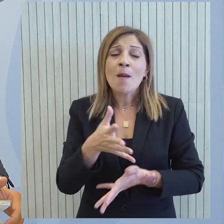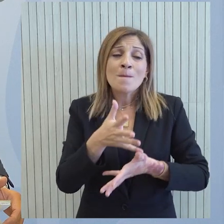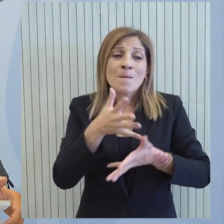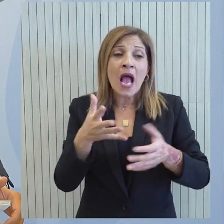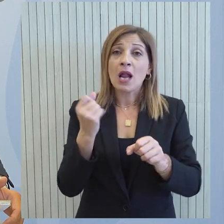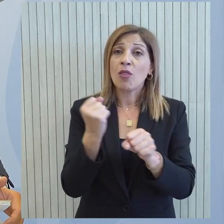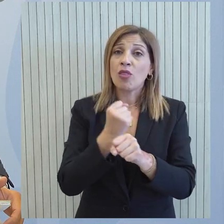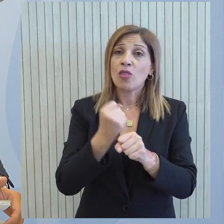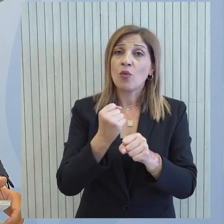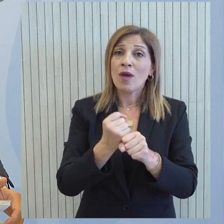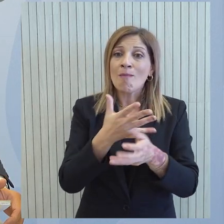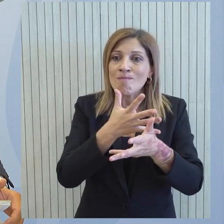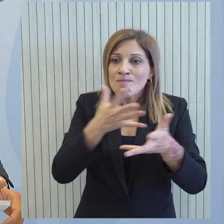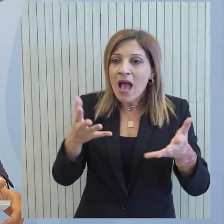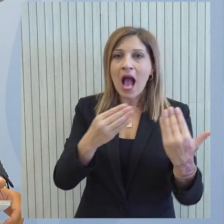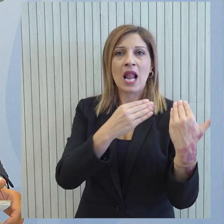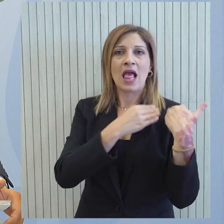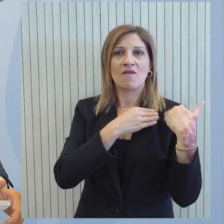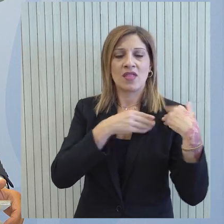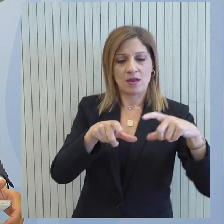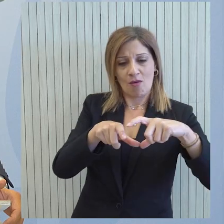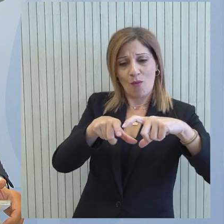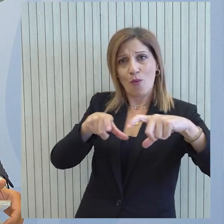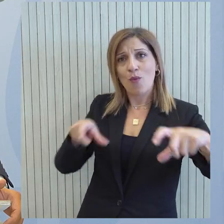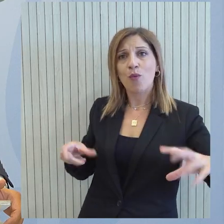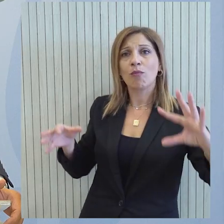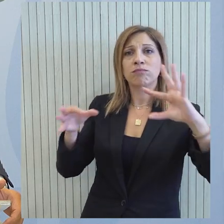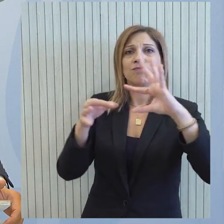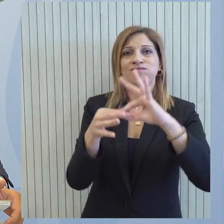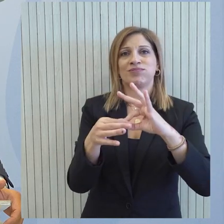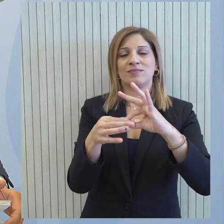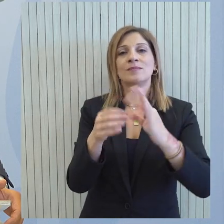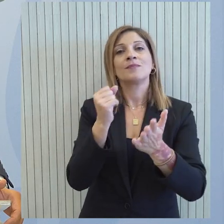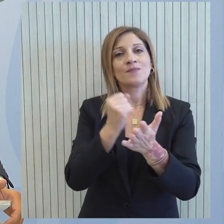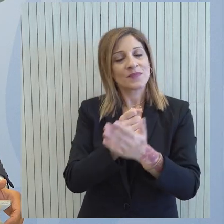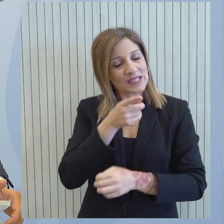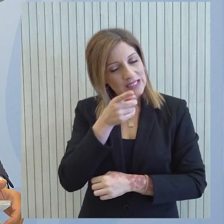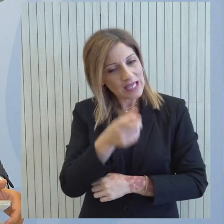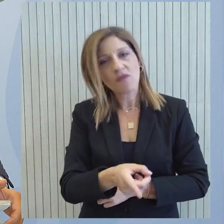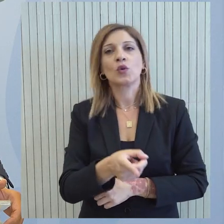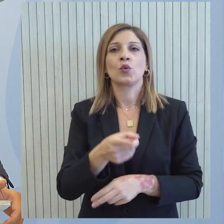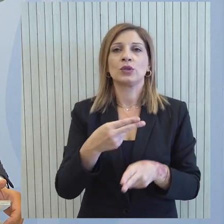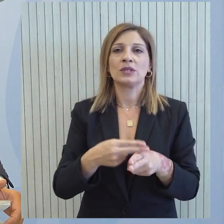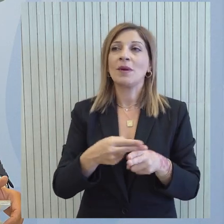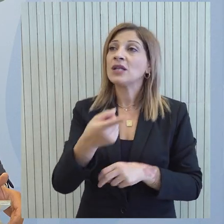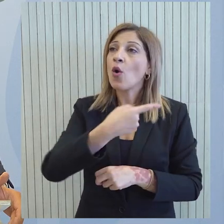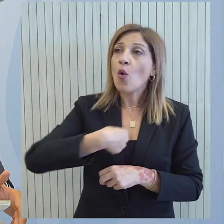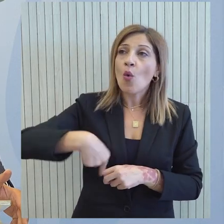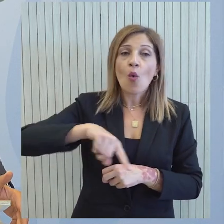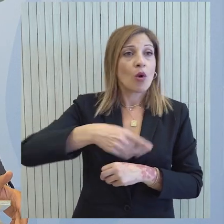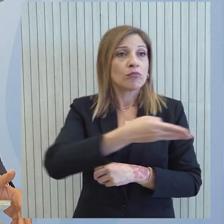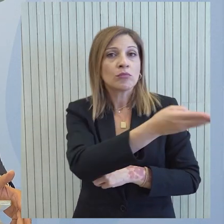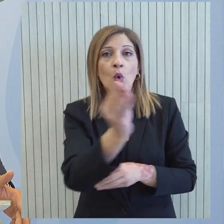μεγάλου έργου ενός έργου κοινού ενδιαφέροντος της Ευρωπαϊκής Ένωσης στο οποίο επαναλαμβάνω και νομίζω αυτό θα είναι η απέτηση